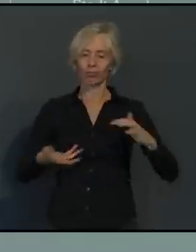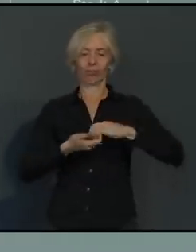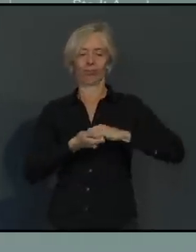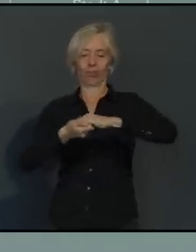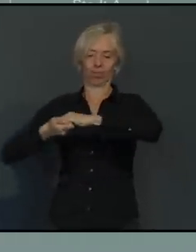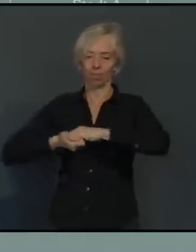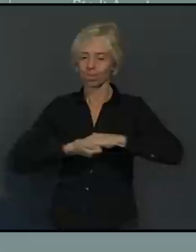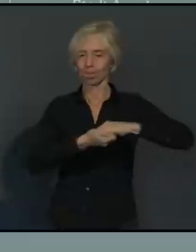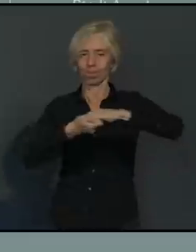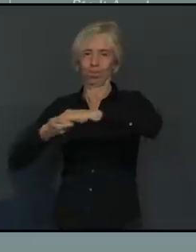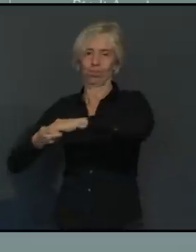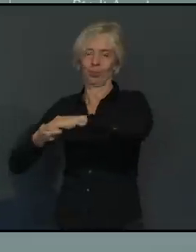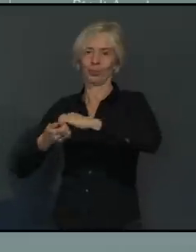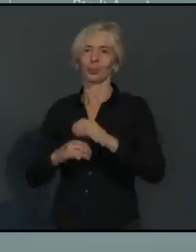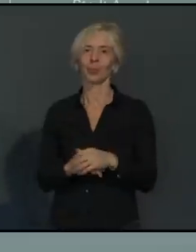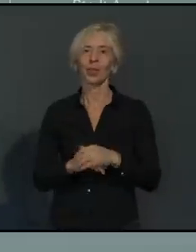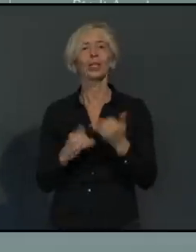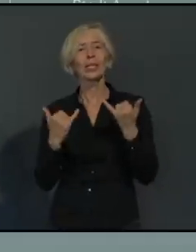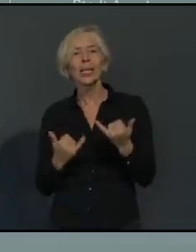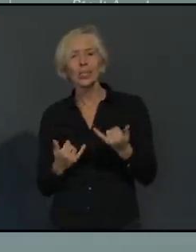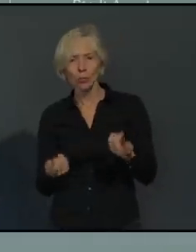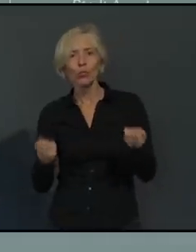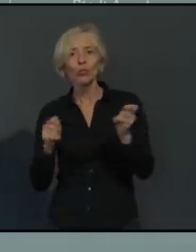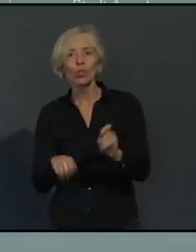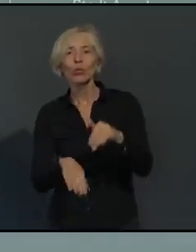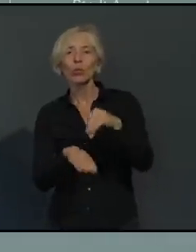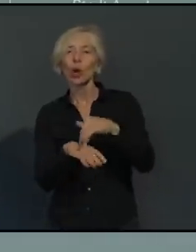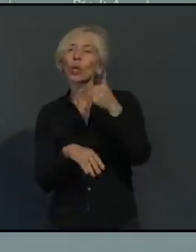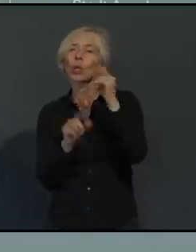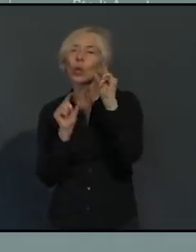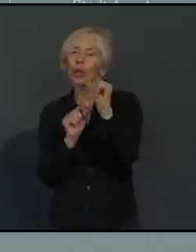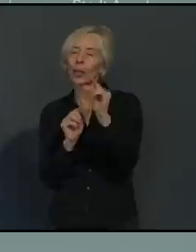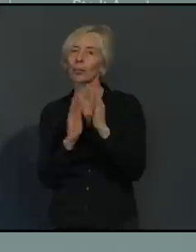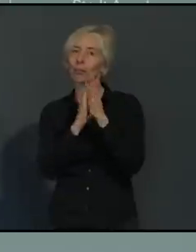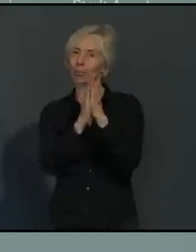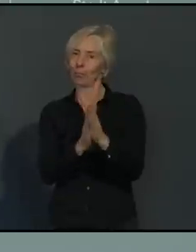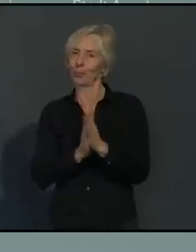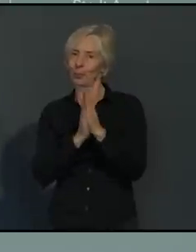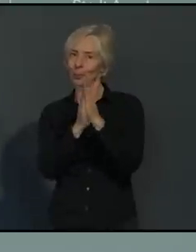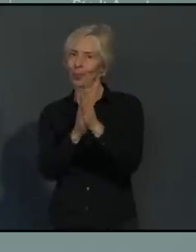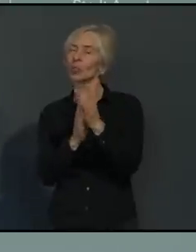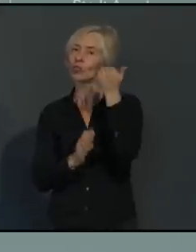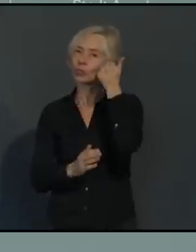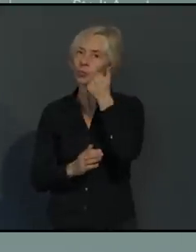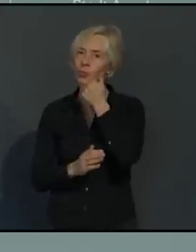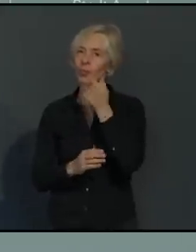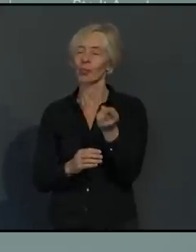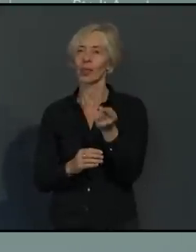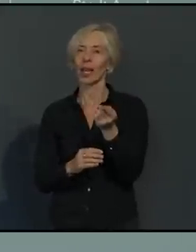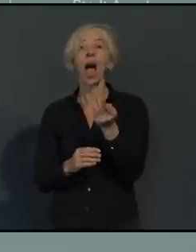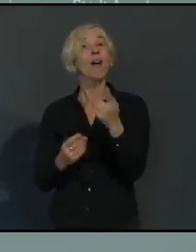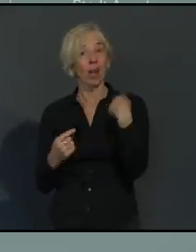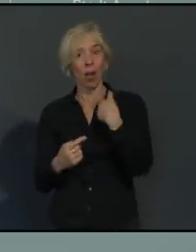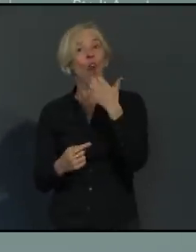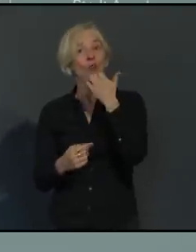Vielleicht noch abschließend eine kleine Bitte an alle, die auch in der Folgezeit eine lebendige Innenstadt, aber auch